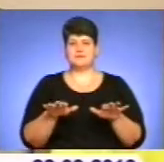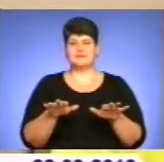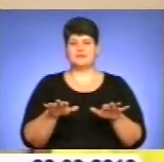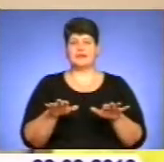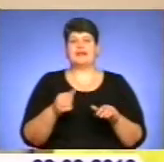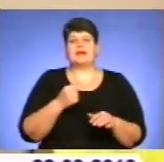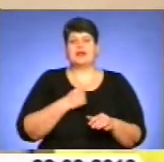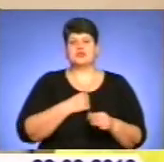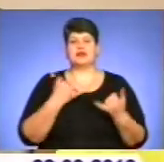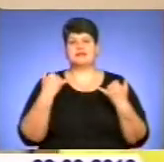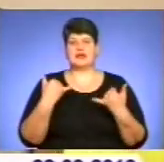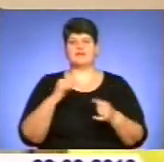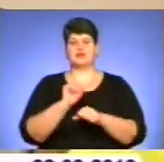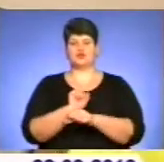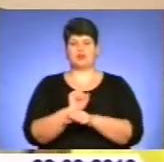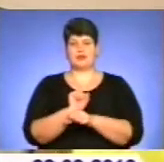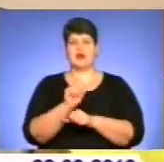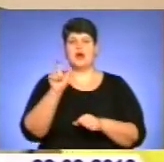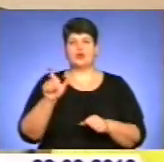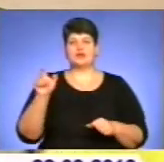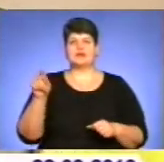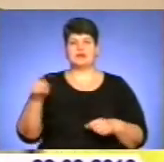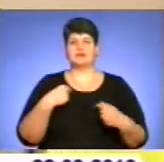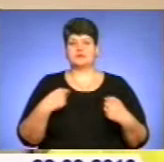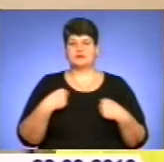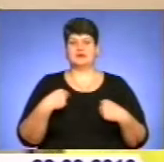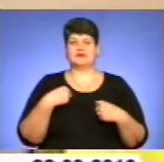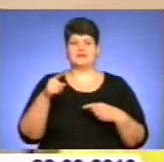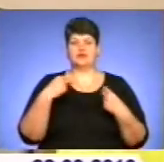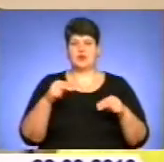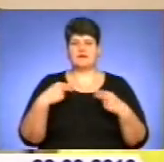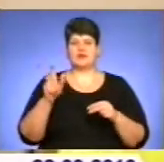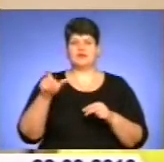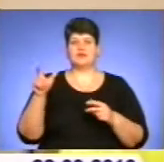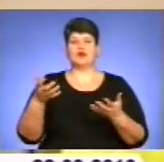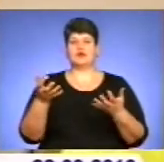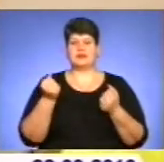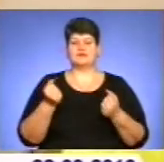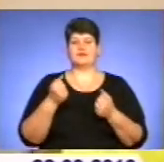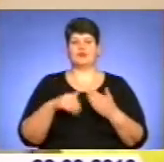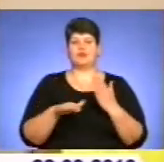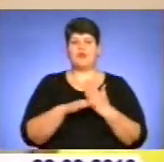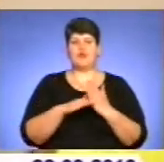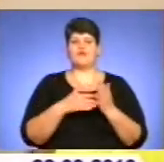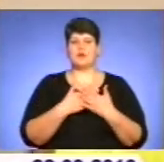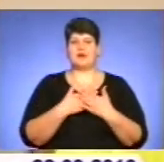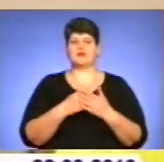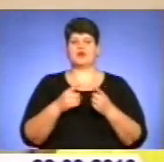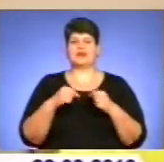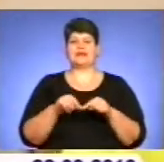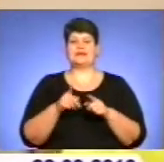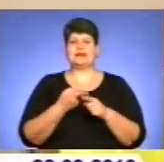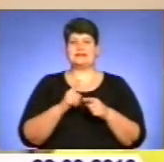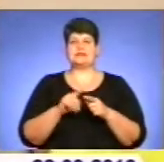жаль, вона зараз призупинена, але люди, які постраждали від торгівлі людьми, вони отримали допомогу від громадської організації. І зараз ці люди